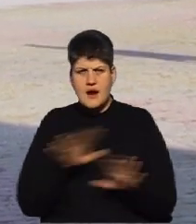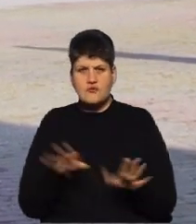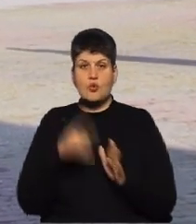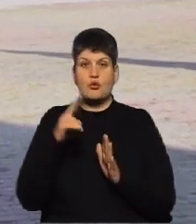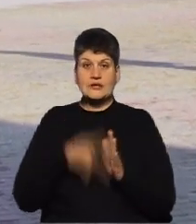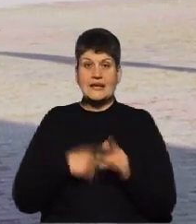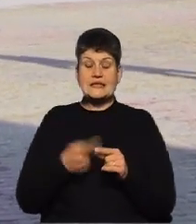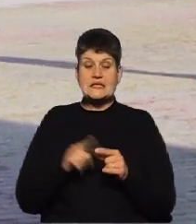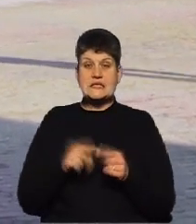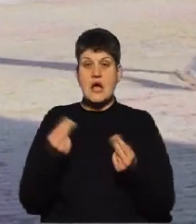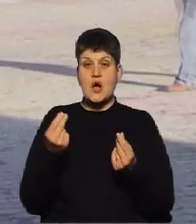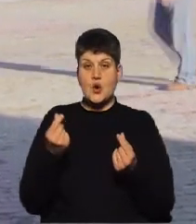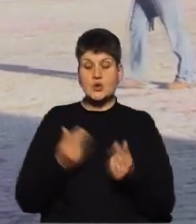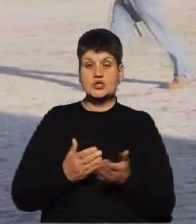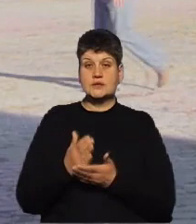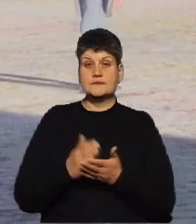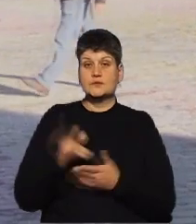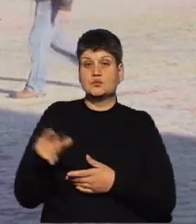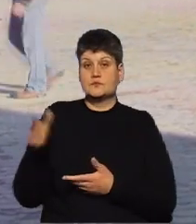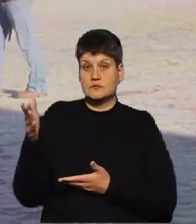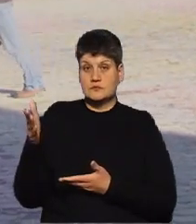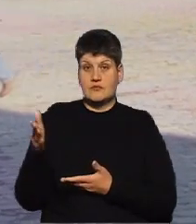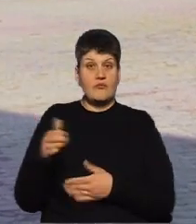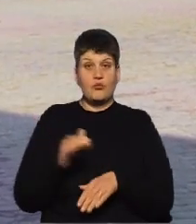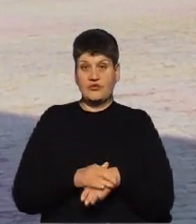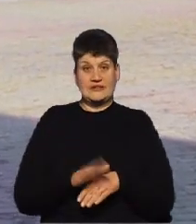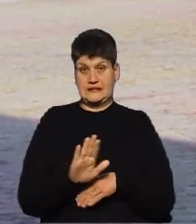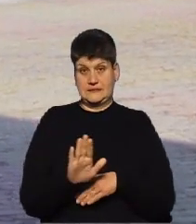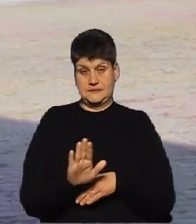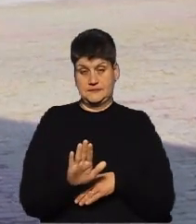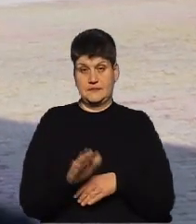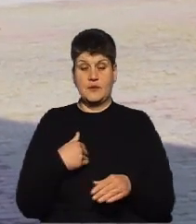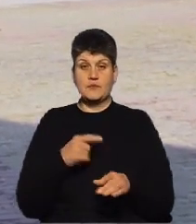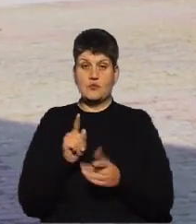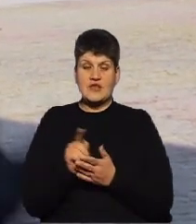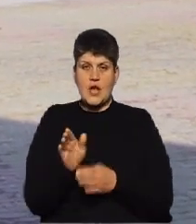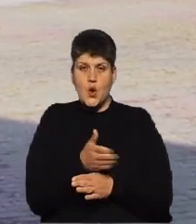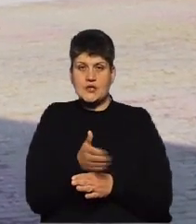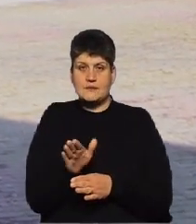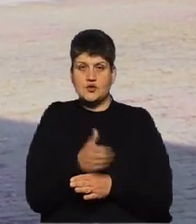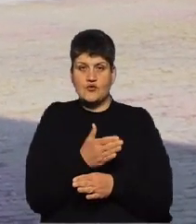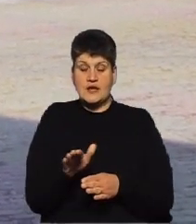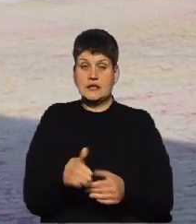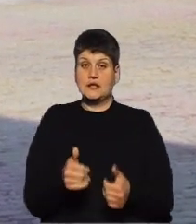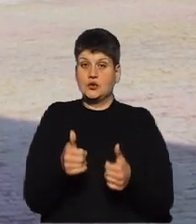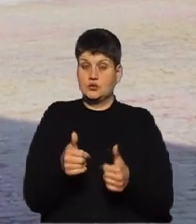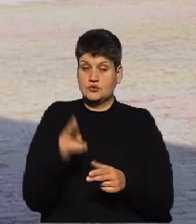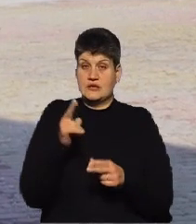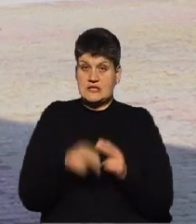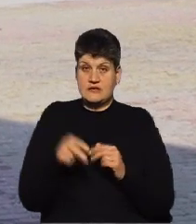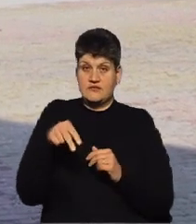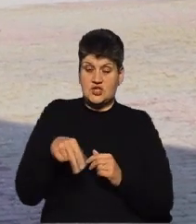гроші чиновників. Насправді, воно так не є. Ми повинні розмежувати, і дуже класно, що в кінці 2021